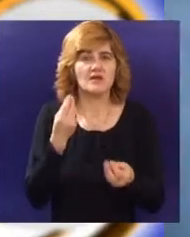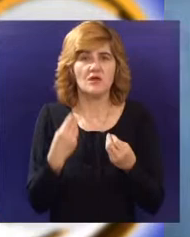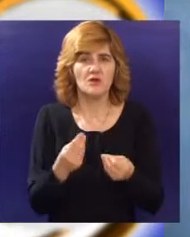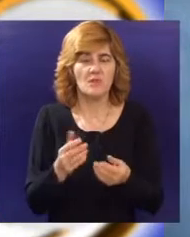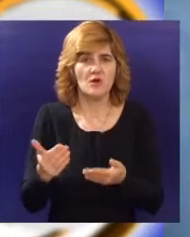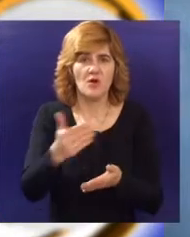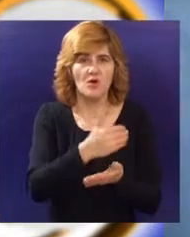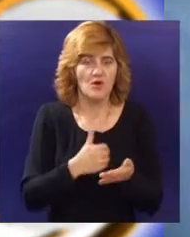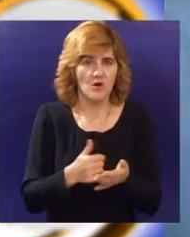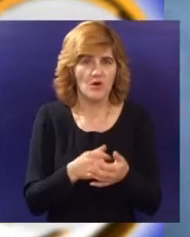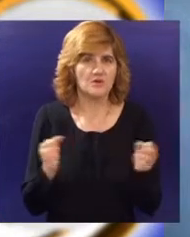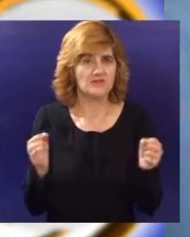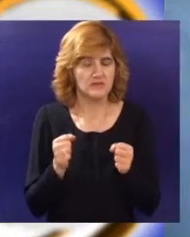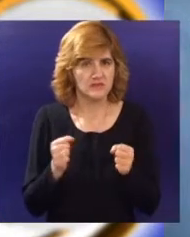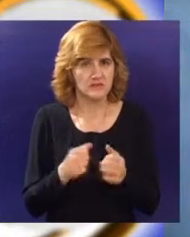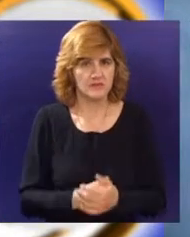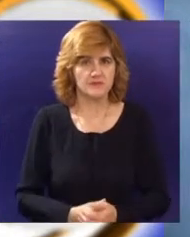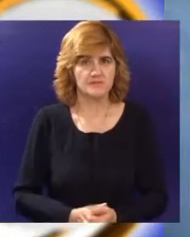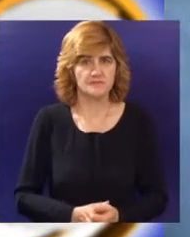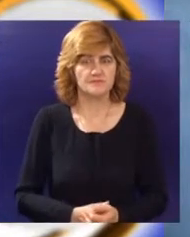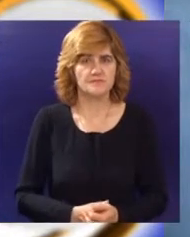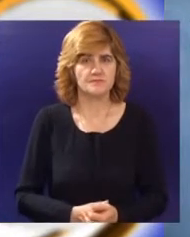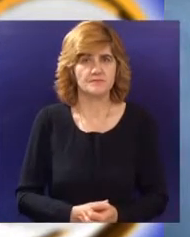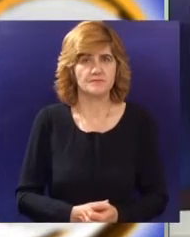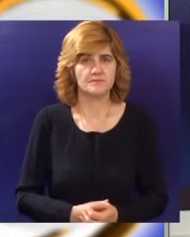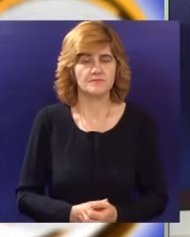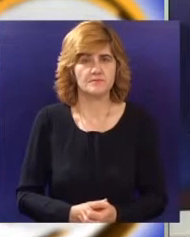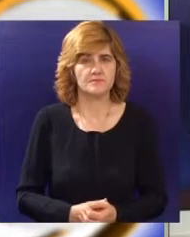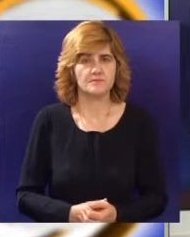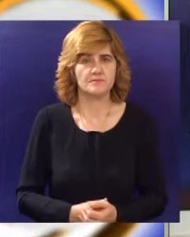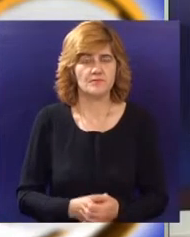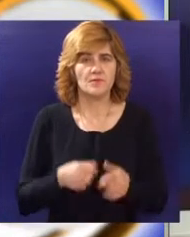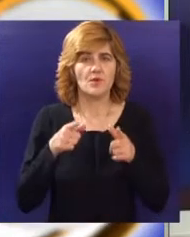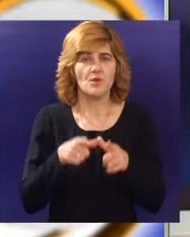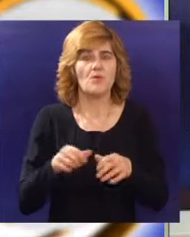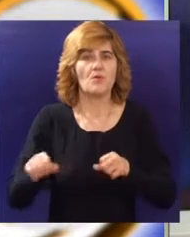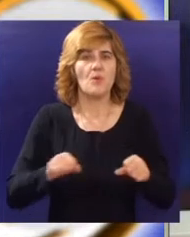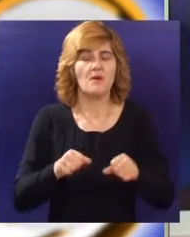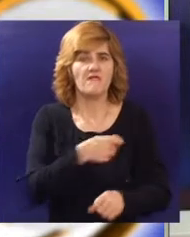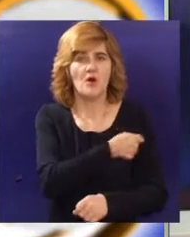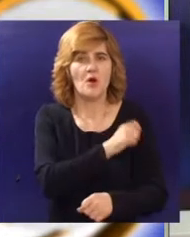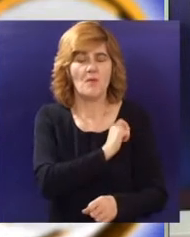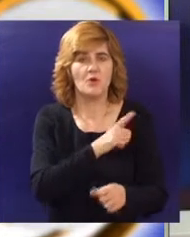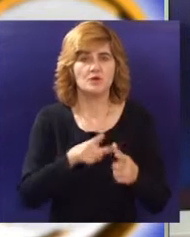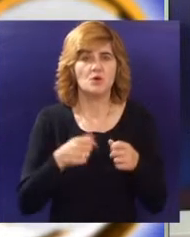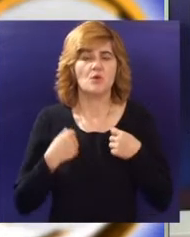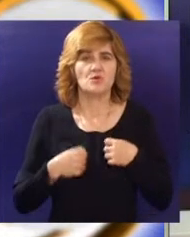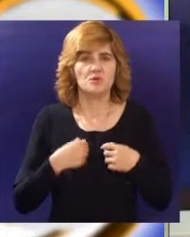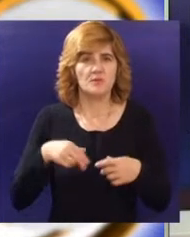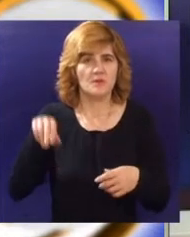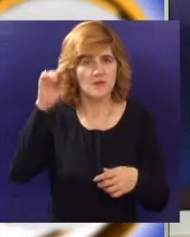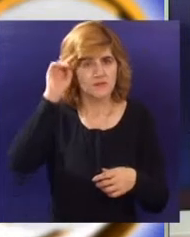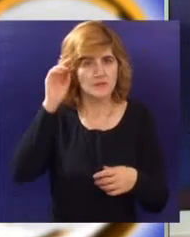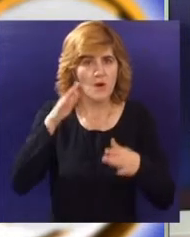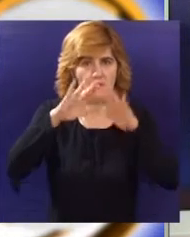iskorišćenja ovog prostora zimi, nije realizowana. U upravnoj zgradi policijske uprave u Subotici je otkrivena je spomen